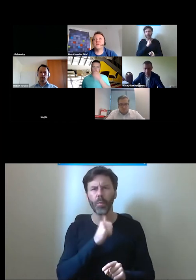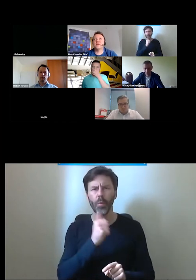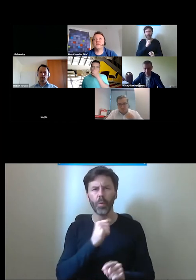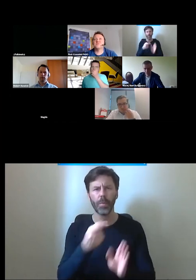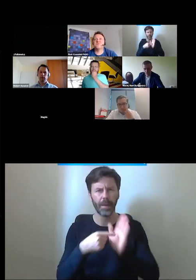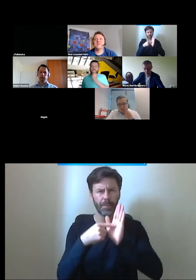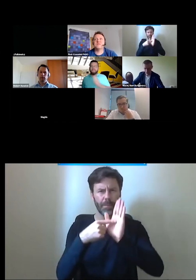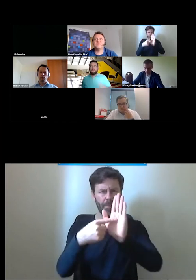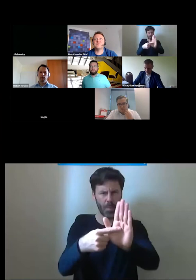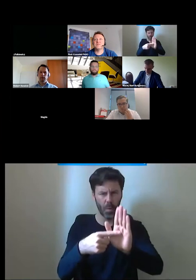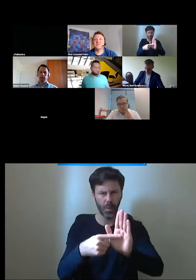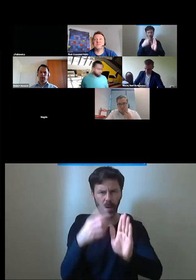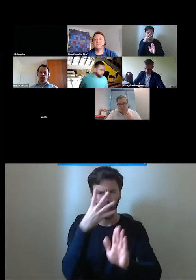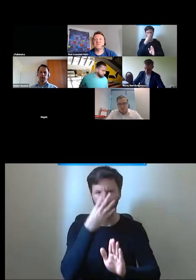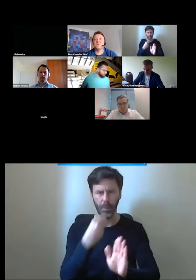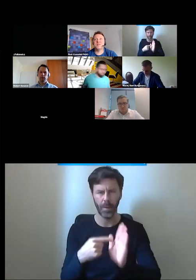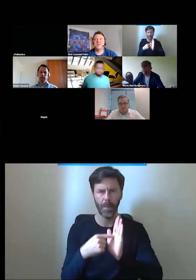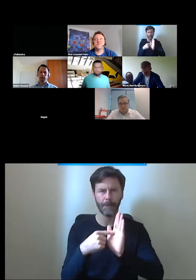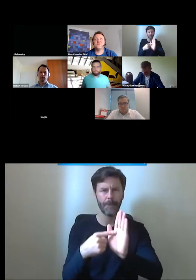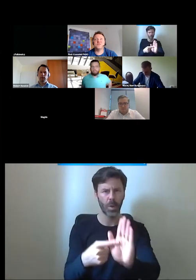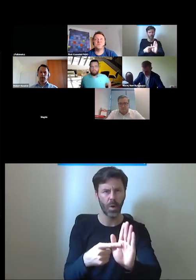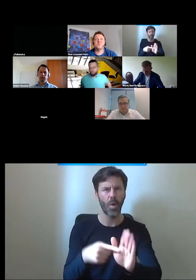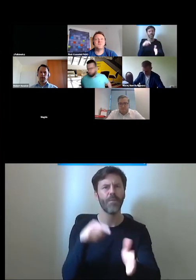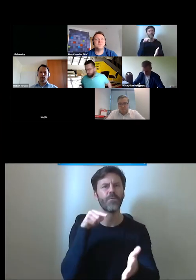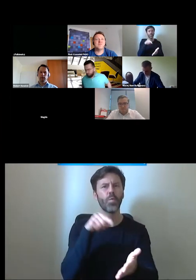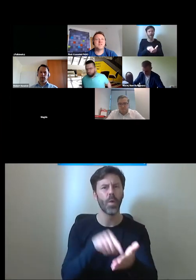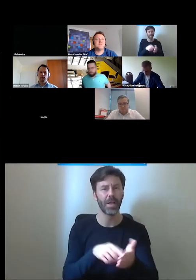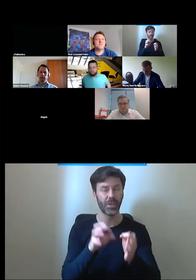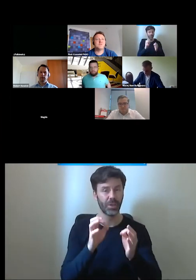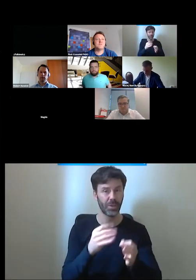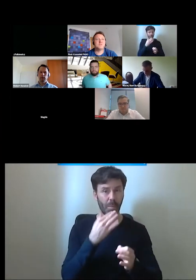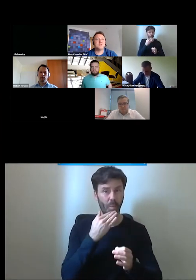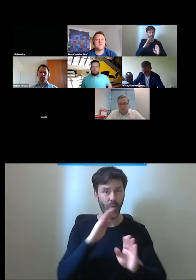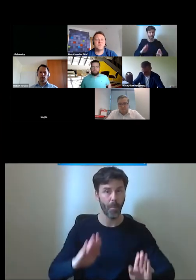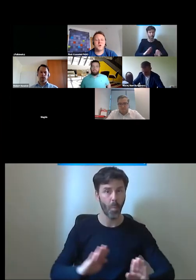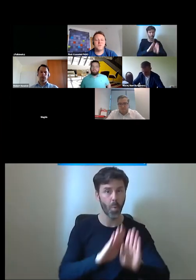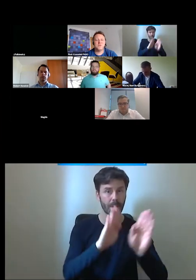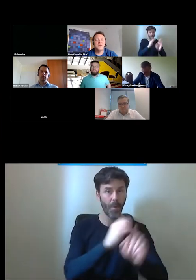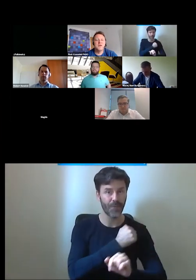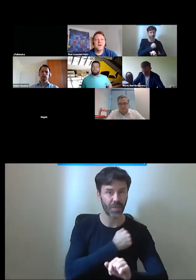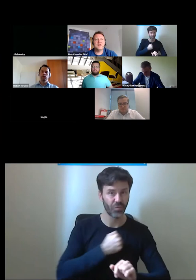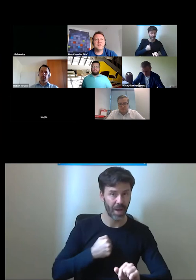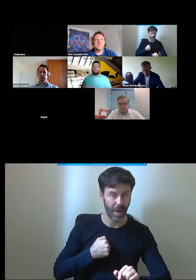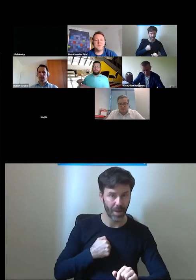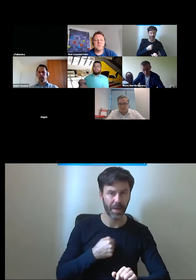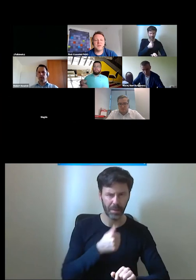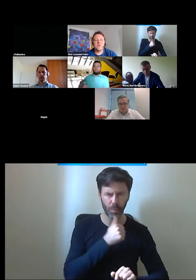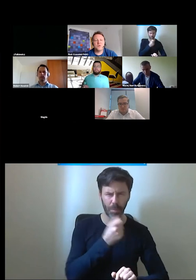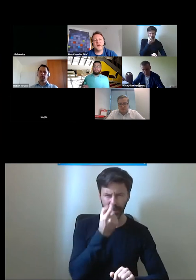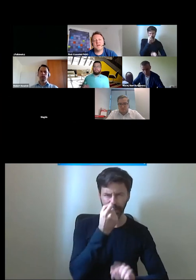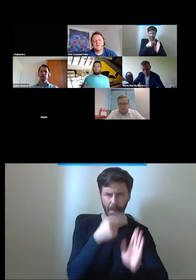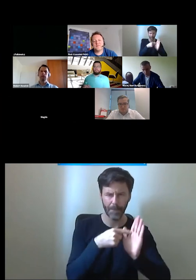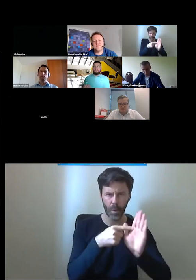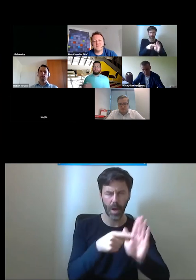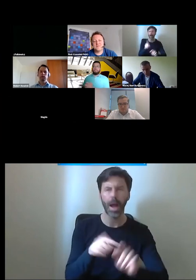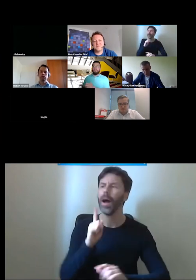nie z PKN-u, co prawda tylko właśnie ze wspominanego już dzisiaj Muzeum Warszawy, ja będę w tym czasie prawo uruchomić. Panie Krolu,